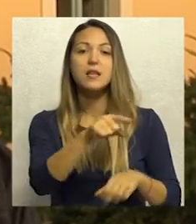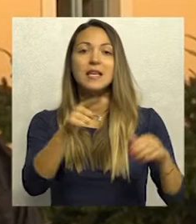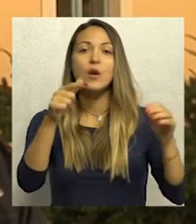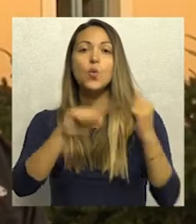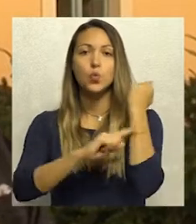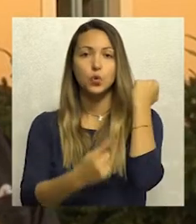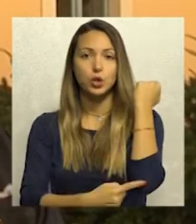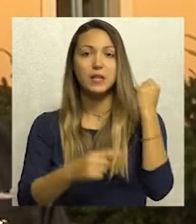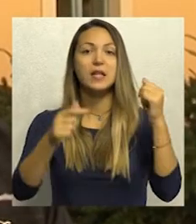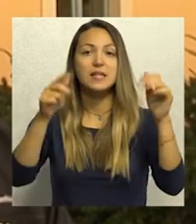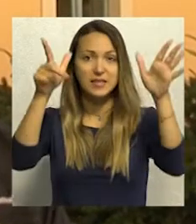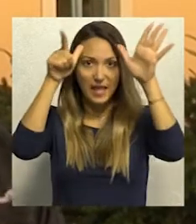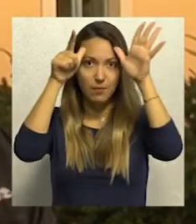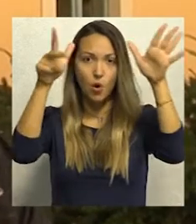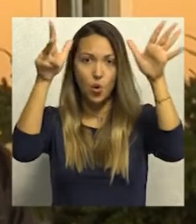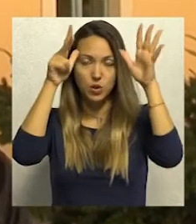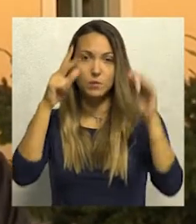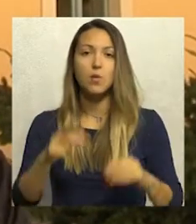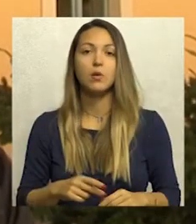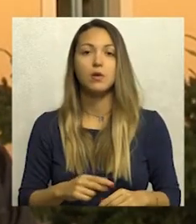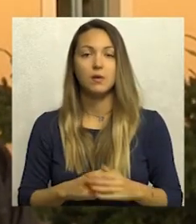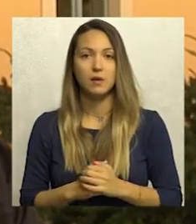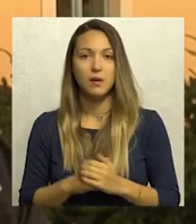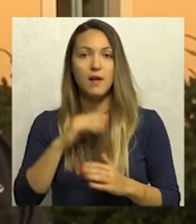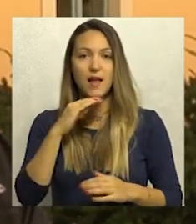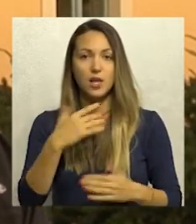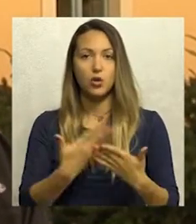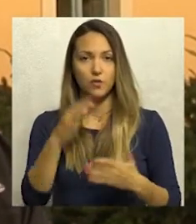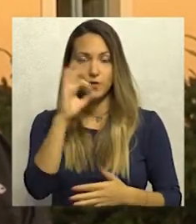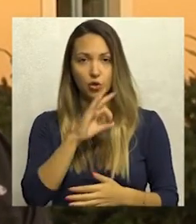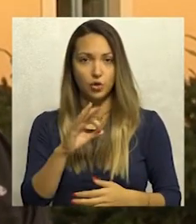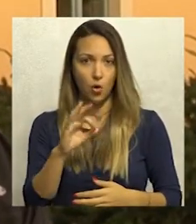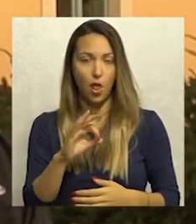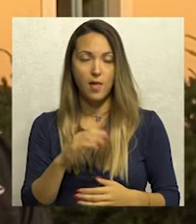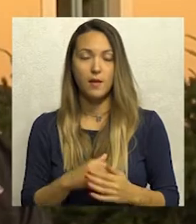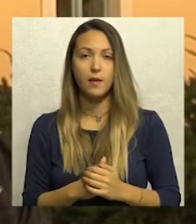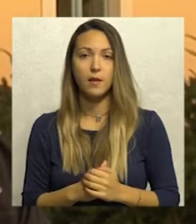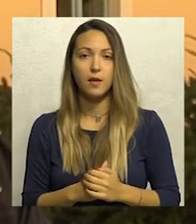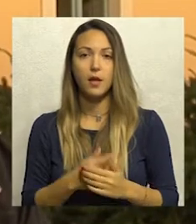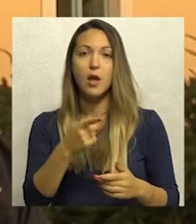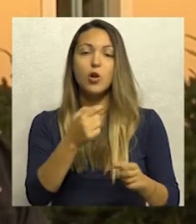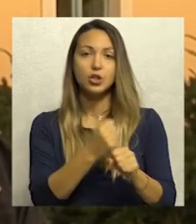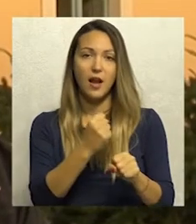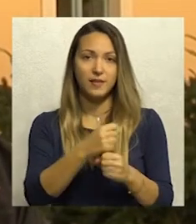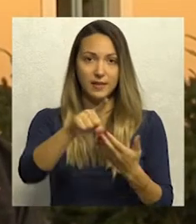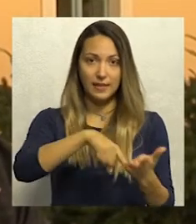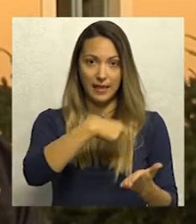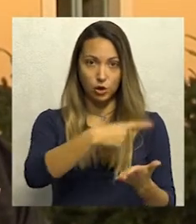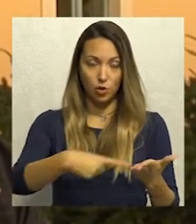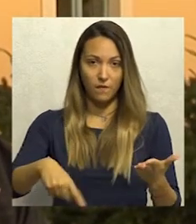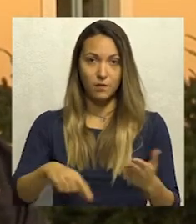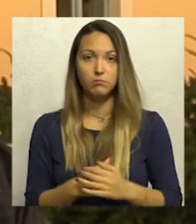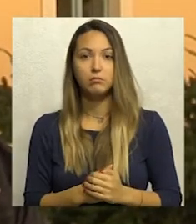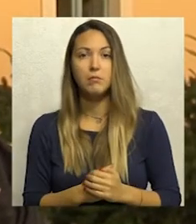razlada osnovne škole 23. oktobar. Tom prilikom učenici će raditi teorijske testove,